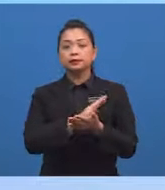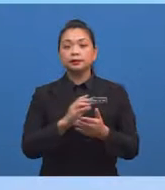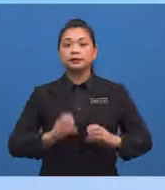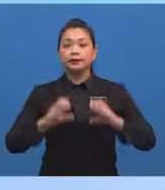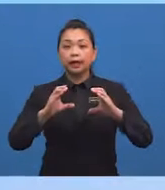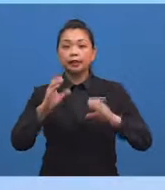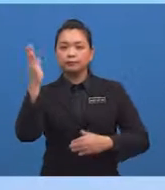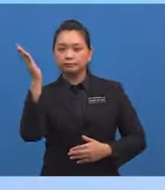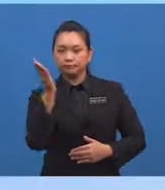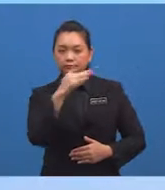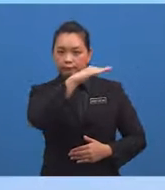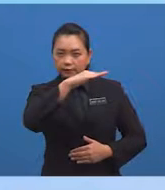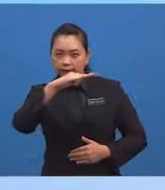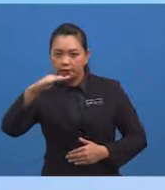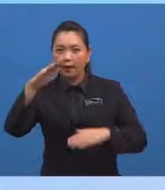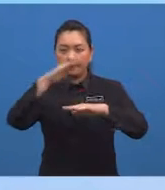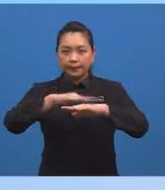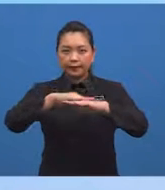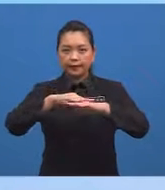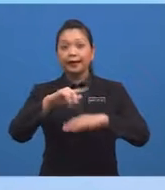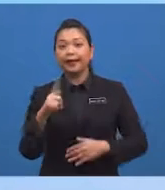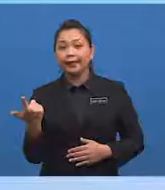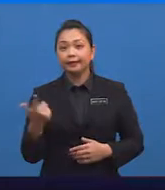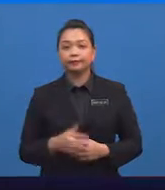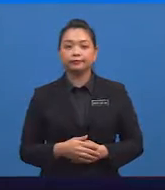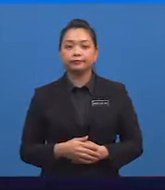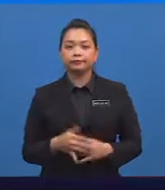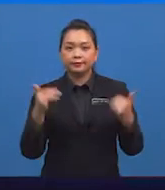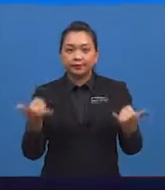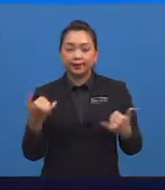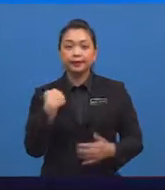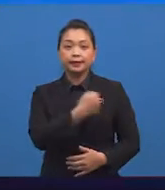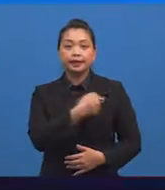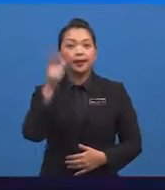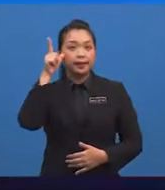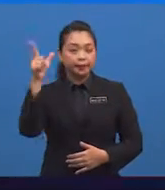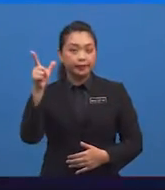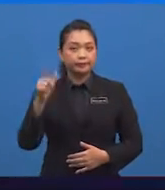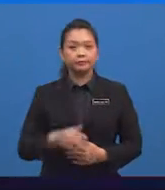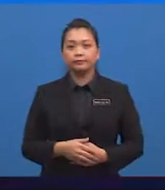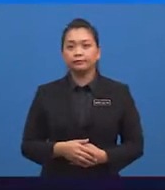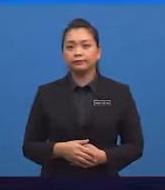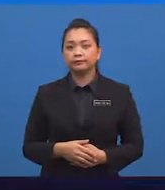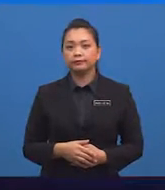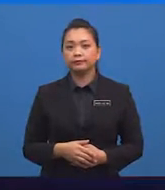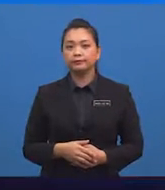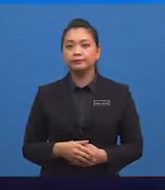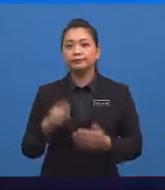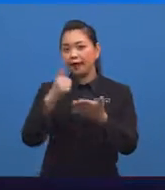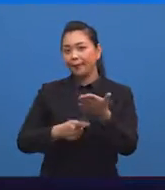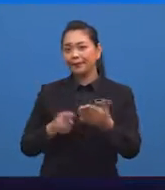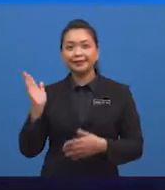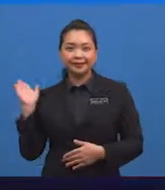pada garis lurus yang lain Jom kita lihat apa yang